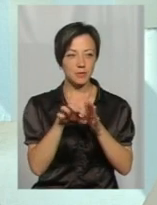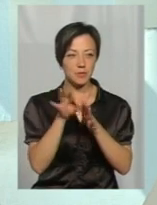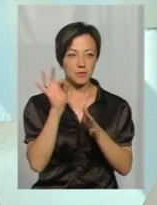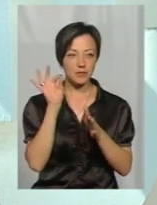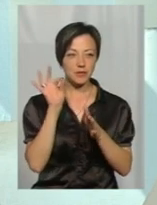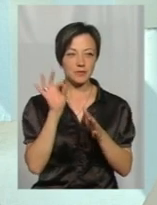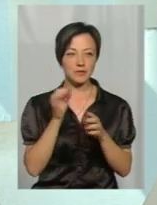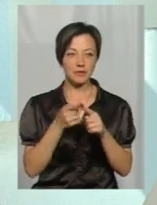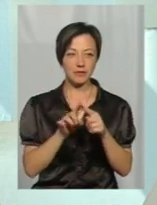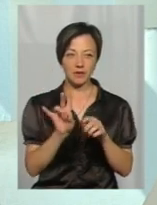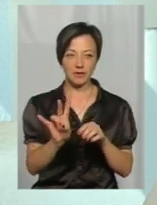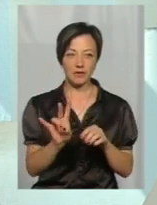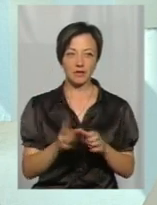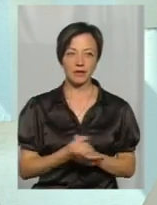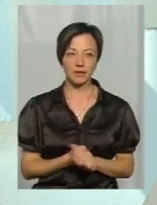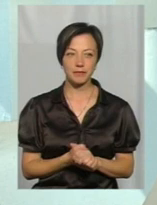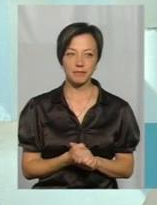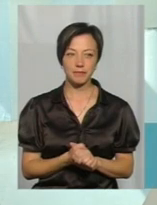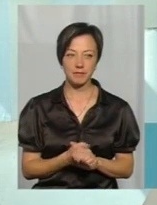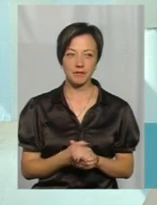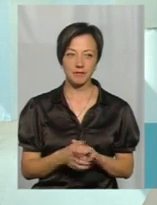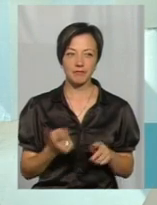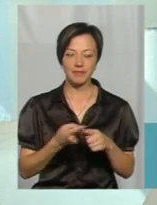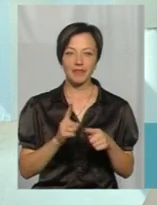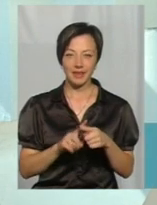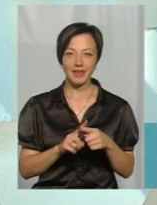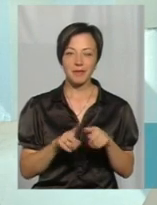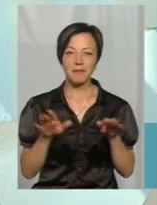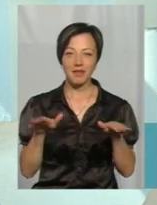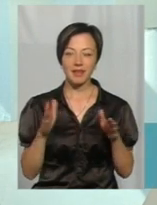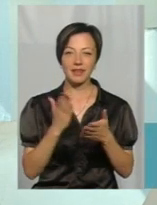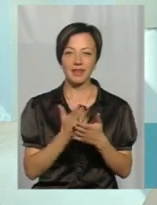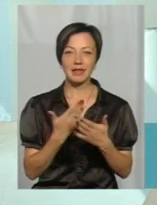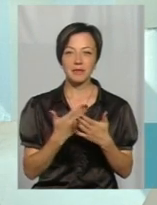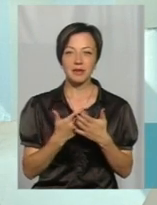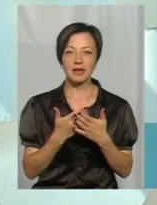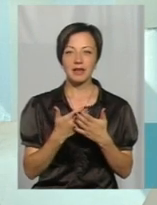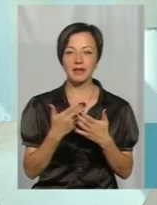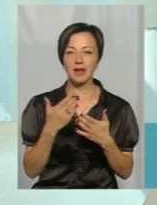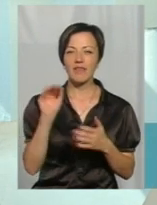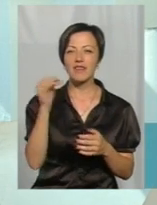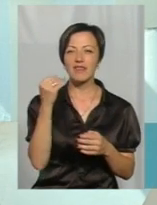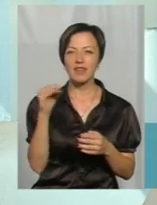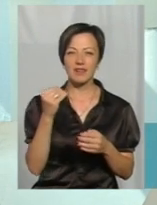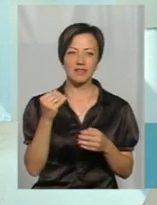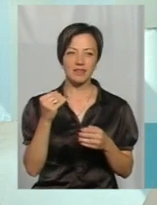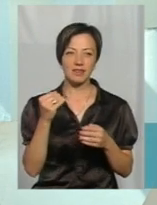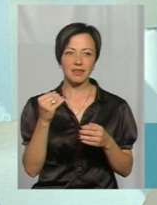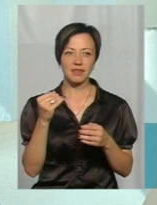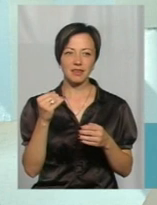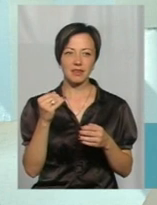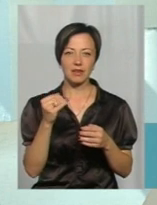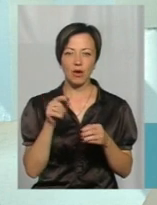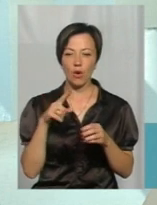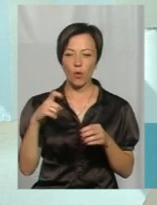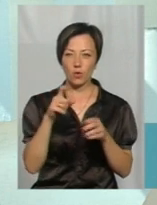завистовому такому стані він п'є ніктар. Це дуже така метелика. Є, наприклад, сірєнєвий бражник, в нього така велика гусениця, десь до